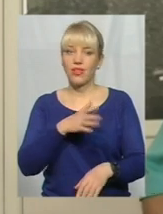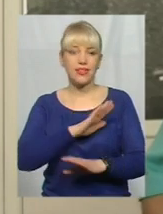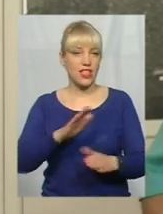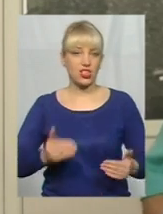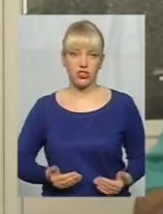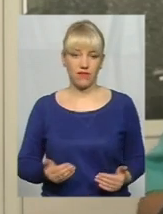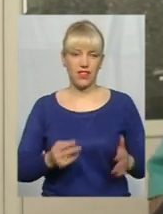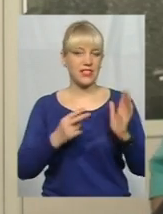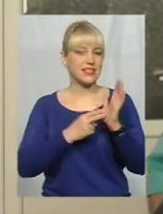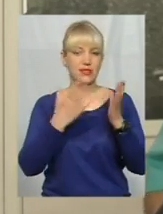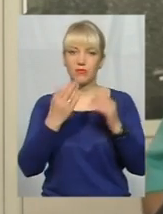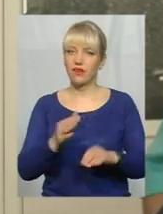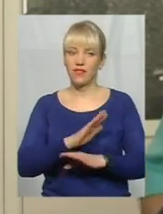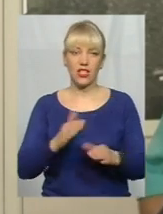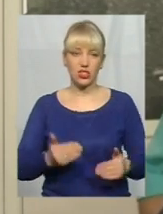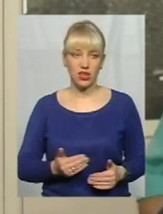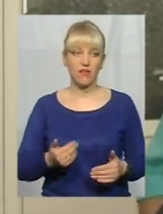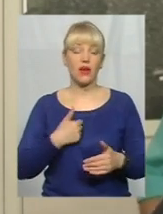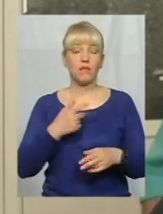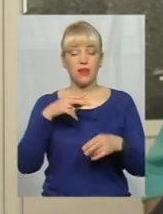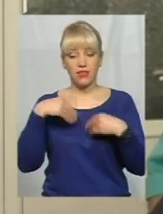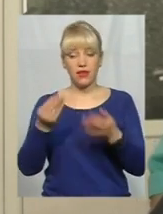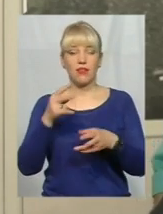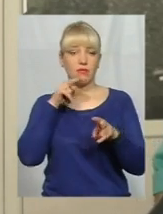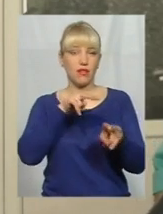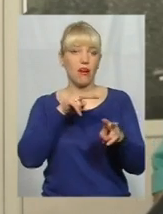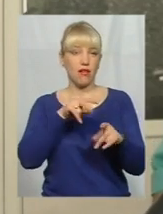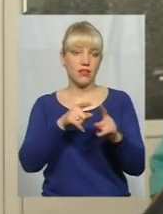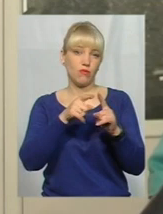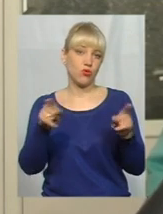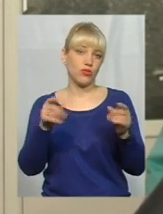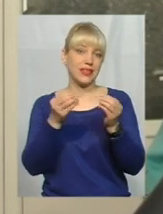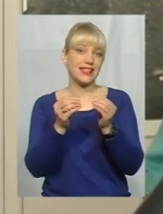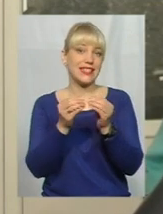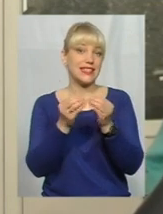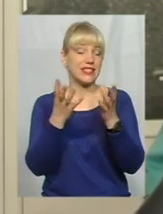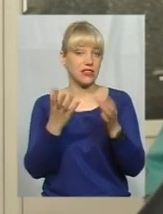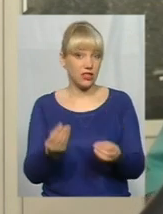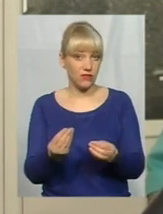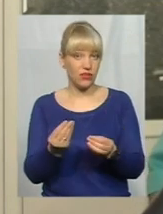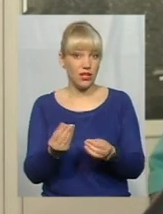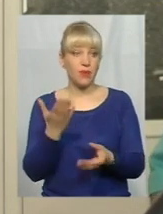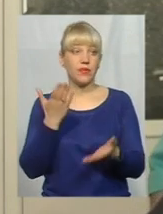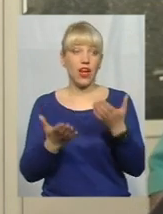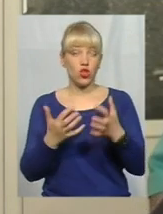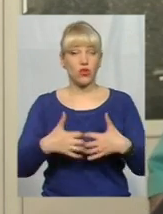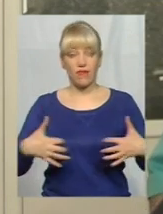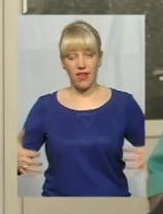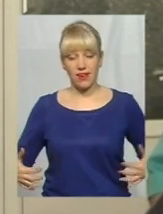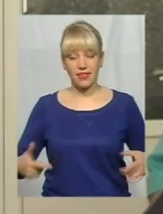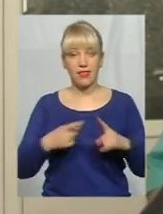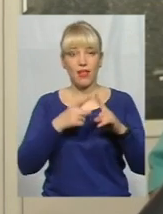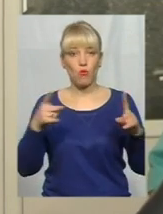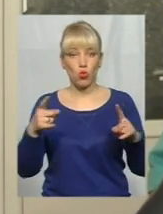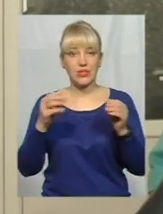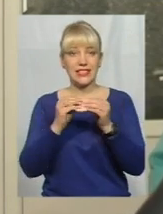7 днів не живе, ми даємо наглядати за собакою на протязі 10 днів. Якщо ж тварина на протязі 10